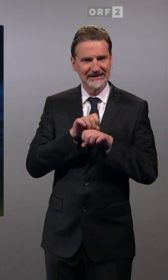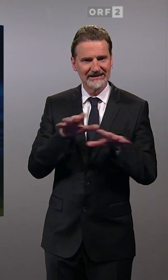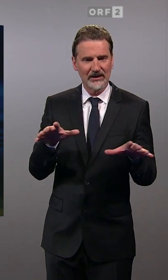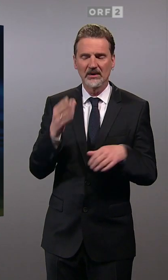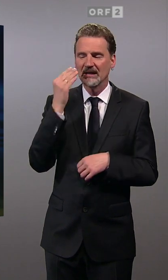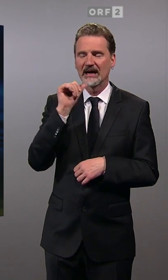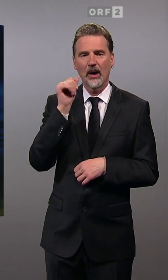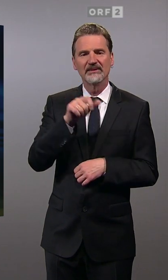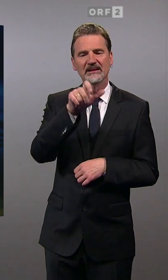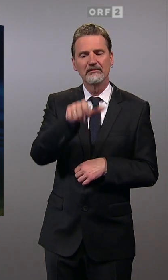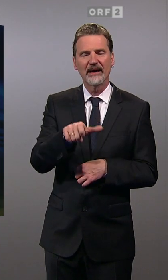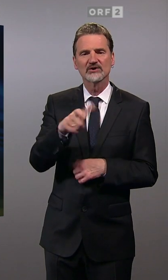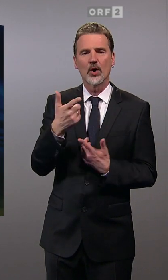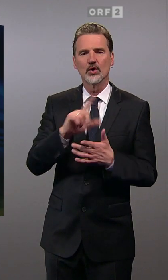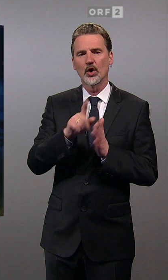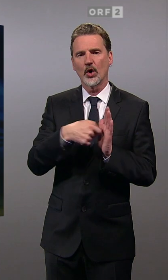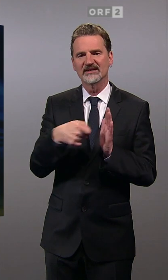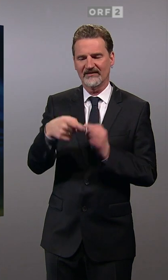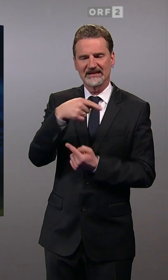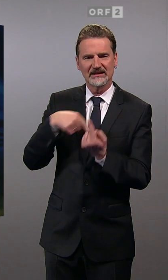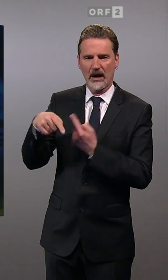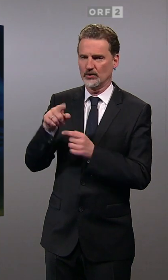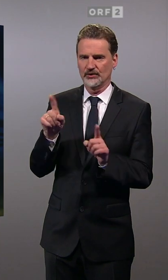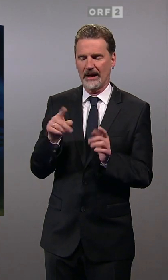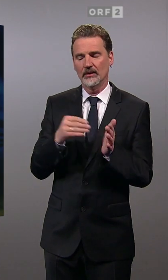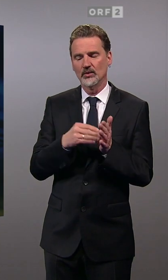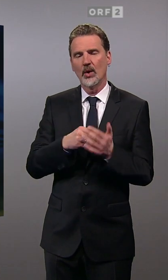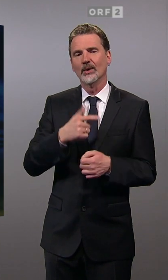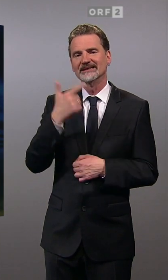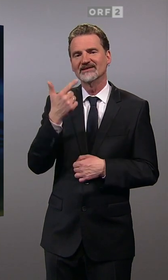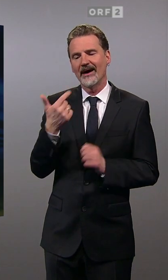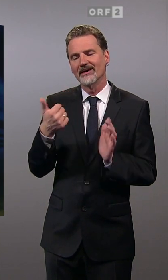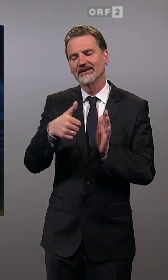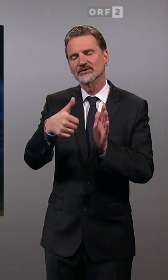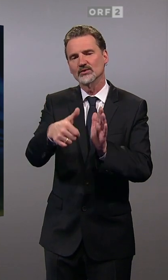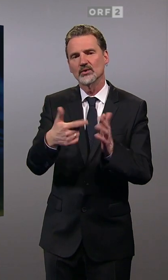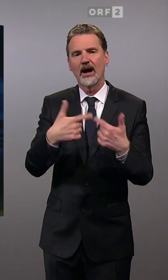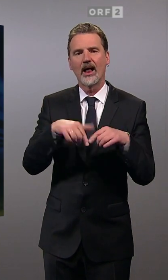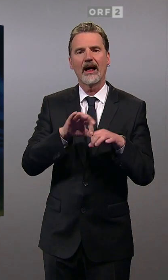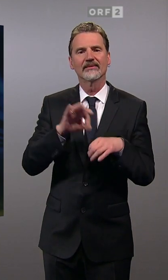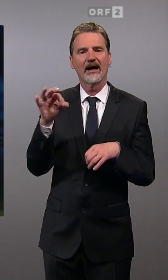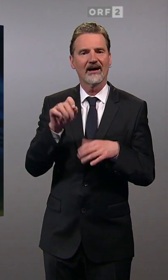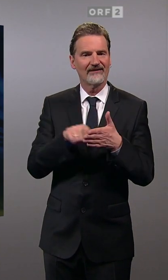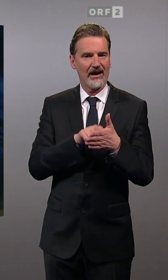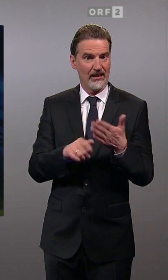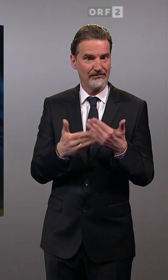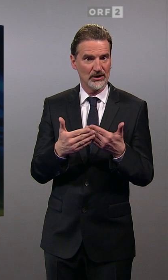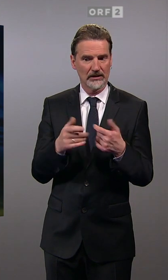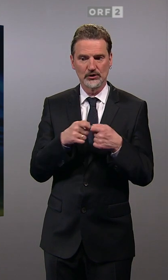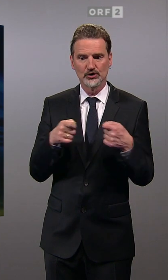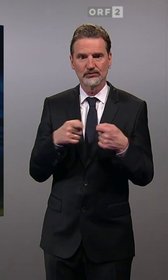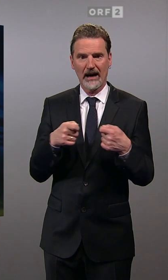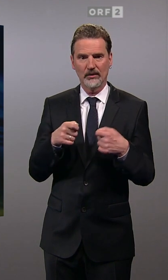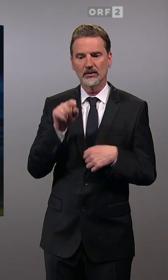personellen Konsequenzen kommen wird. Wir haben noch zwei weitere Landtagswahlen. Sehr gespannt, muss man auch auf Salzburg sein. Und was